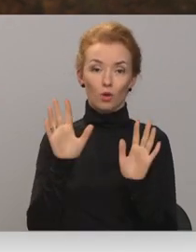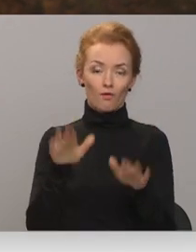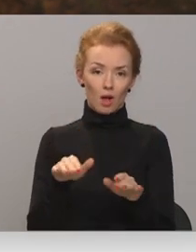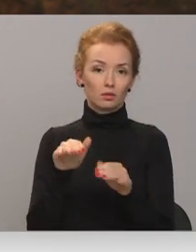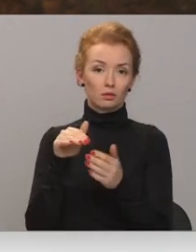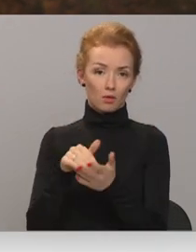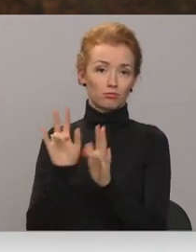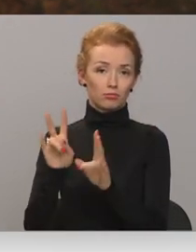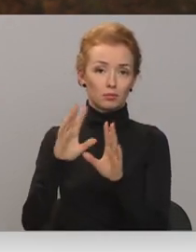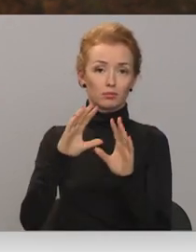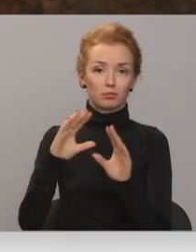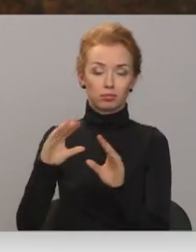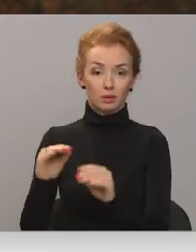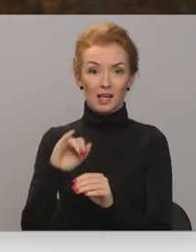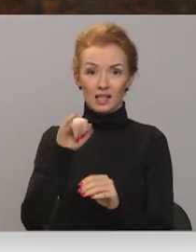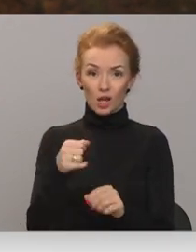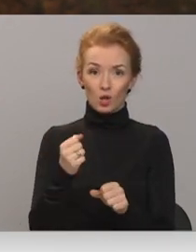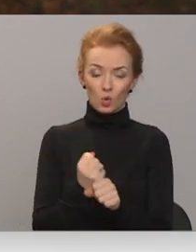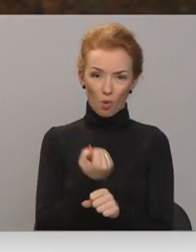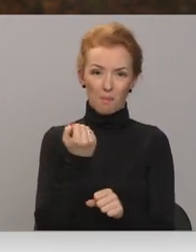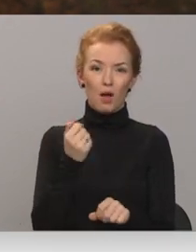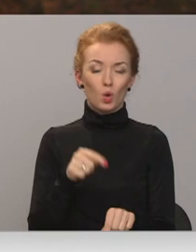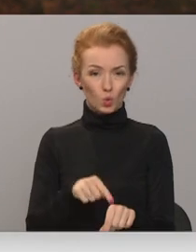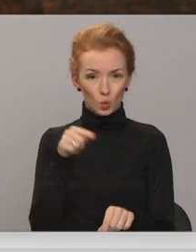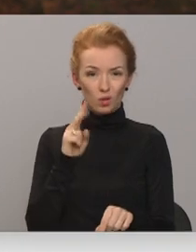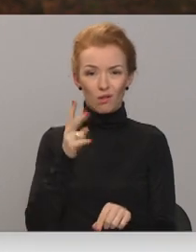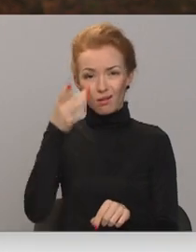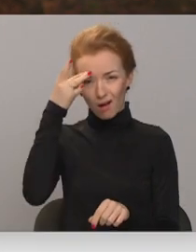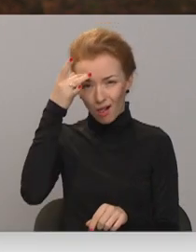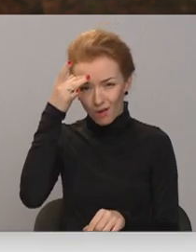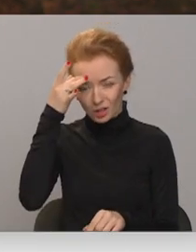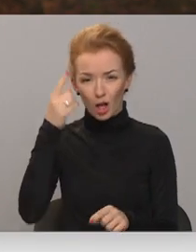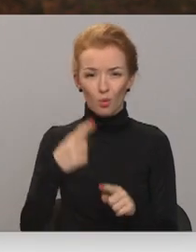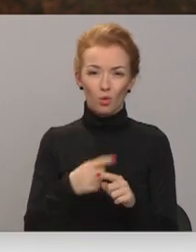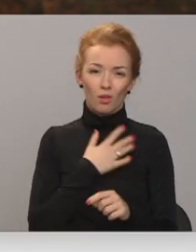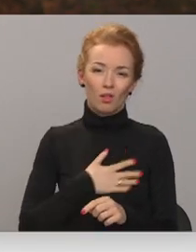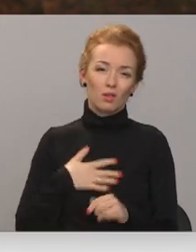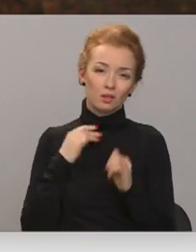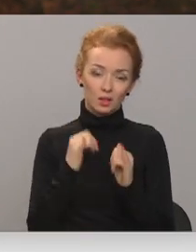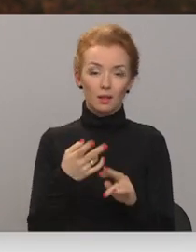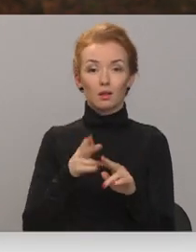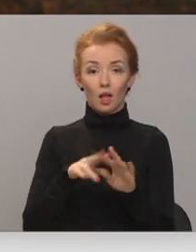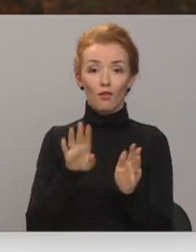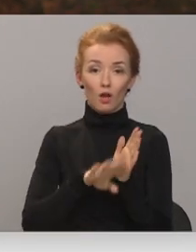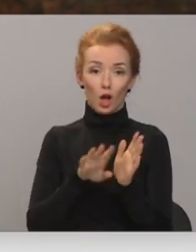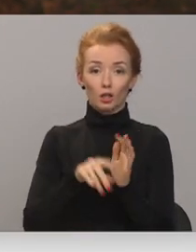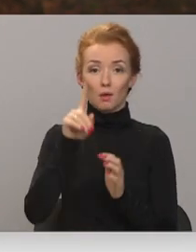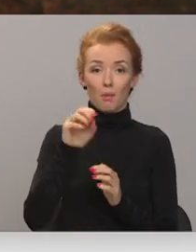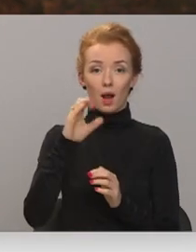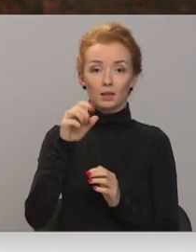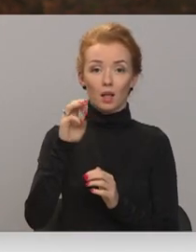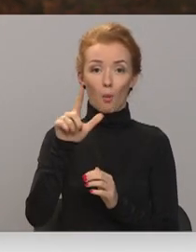nemazināt. Ja tā simptomātika ir tāda, ka galva sāp un slikti pašsījūtu, tad izdzēt paracetamalu vai